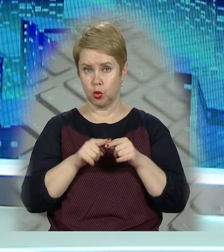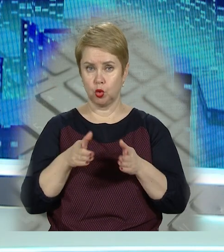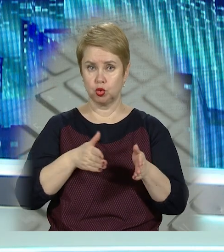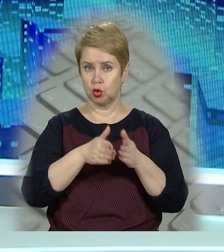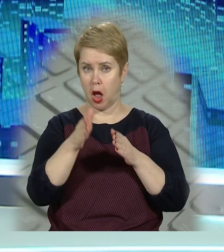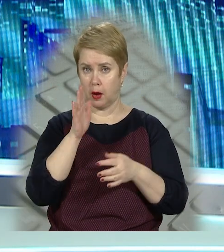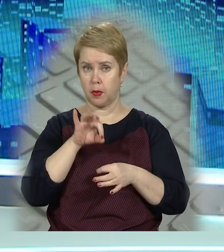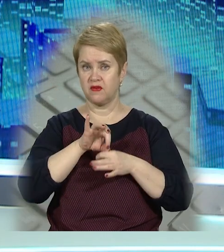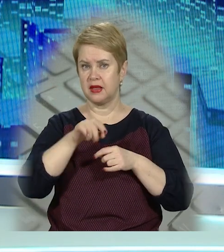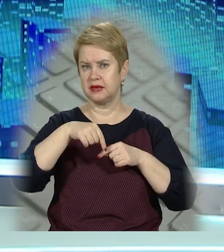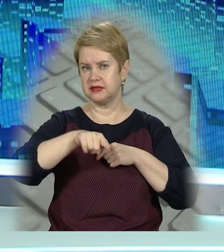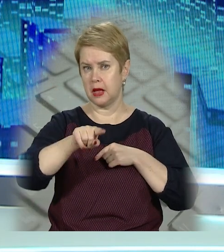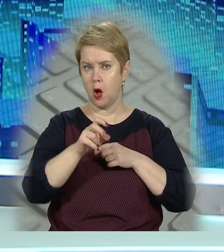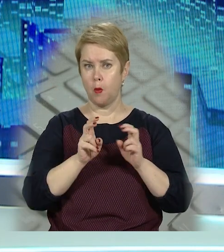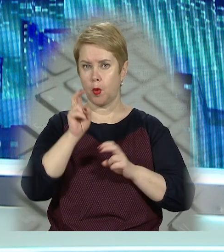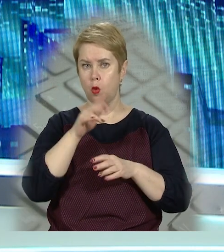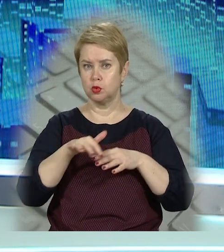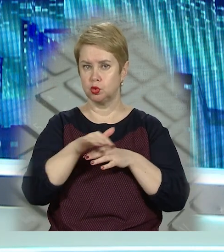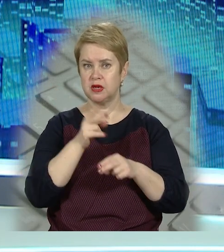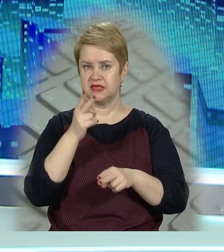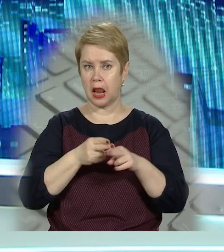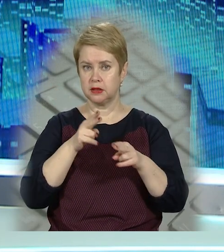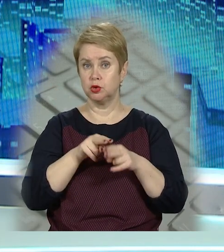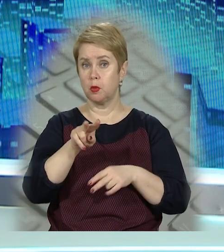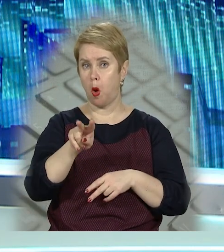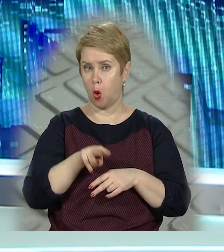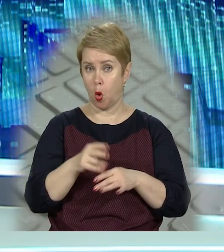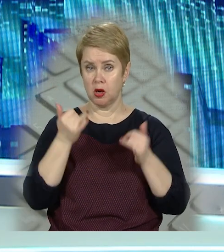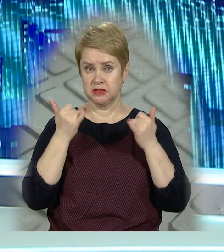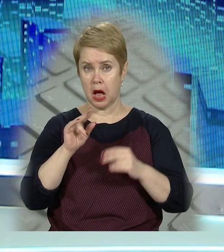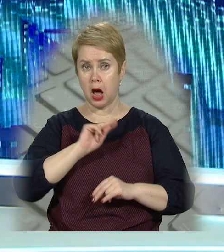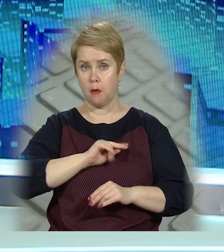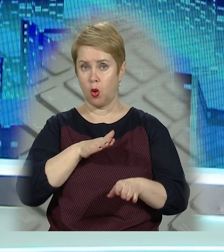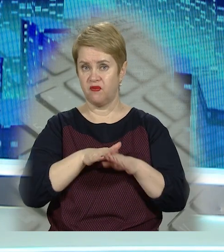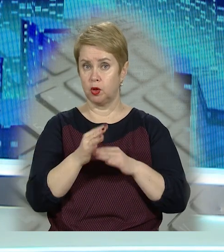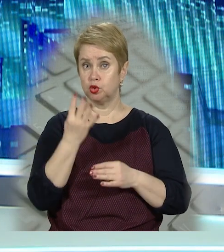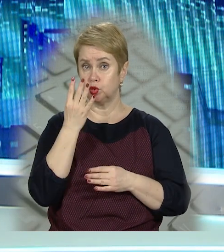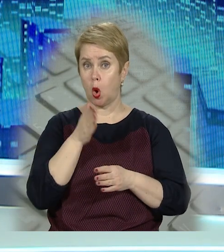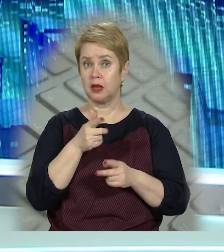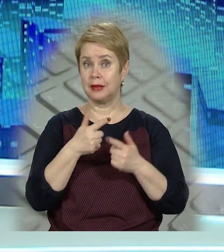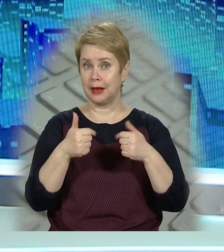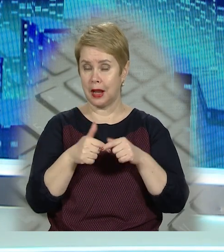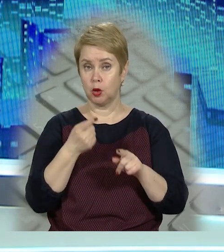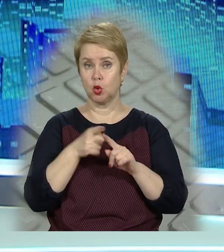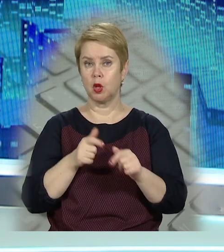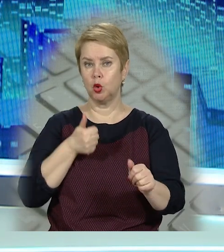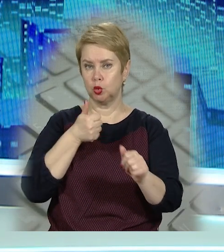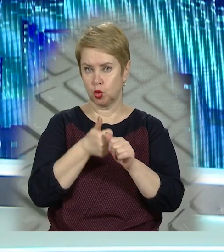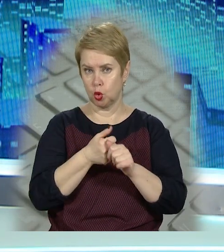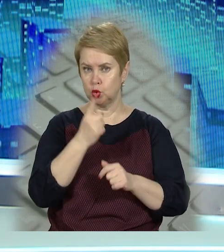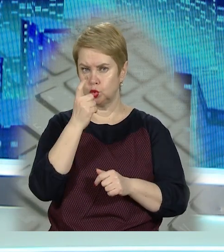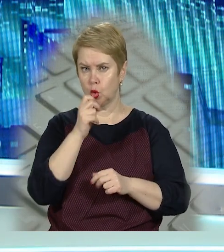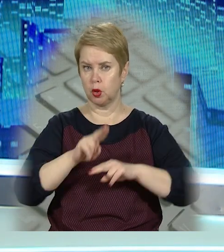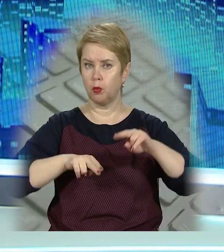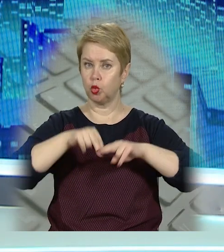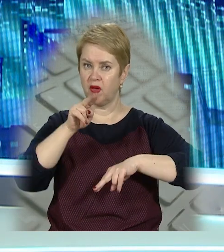Її шляхопроводи простягатимуться над промзоною та залізничними коліями. Зараз роботи виконують на чотирьох ділянках. До них долучилися понад